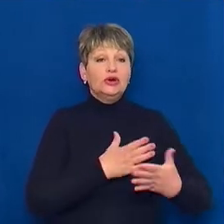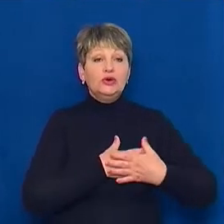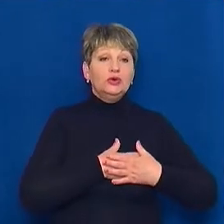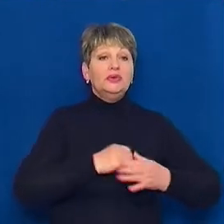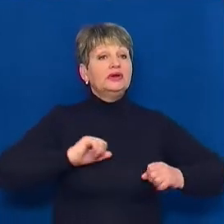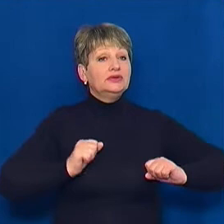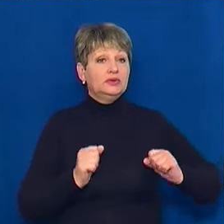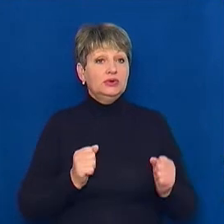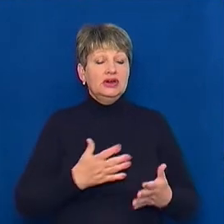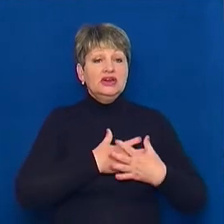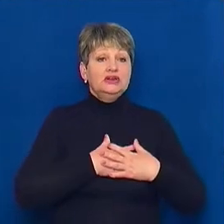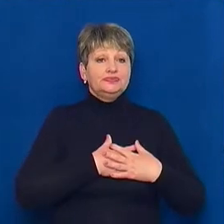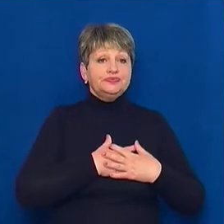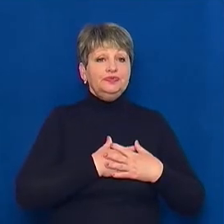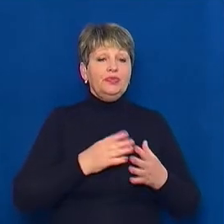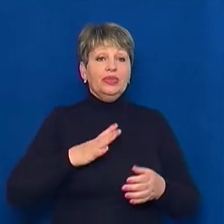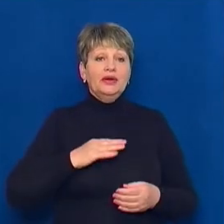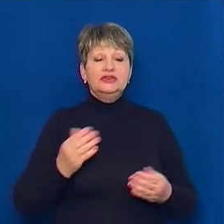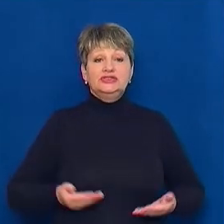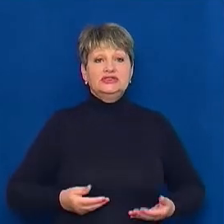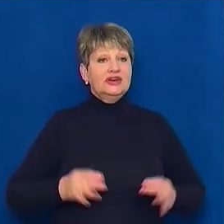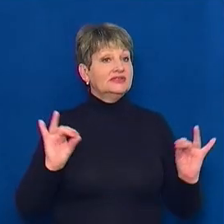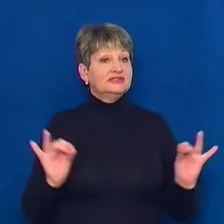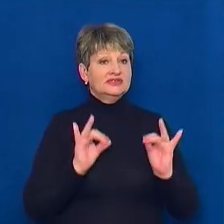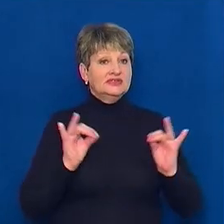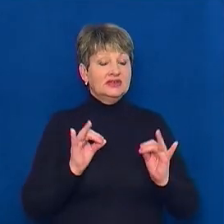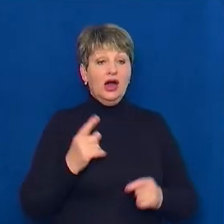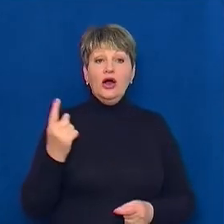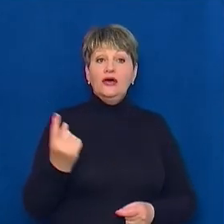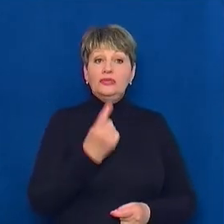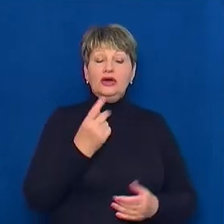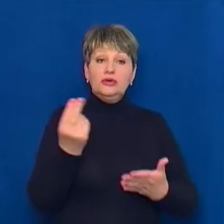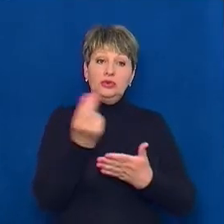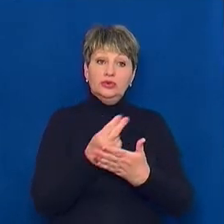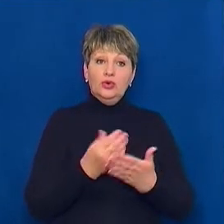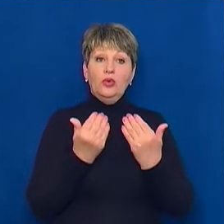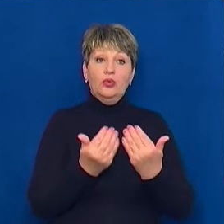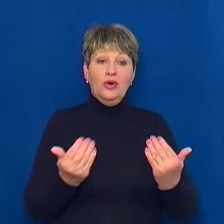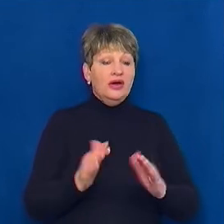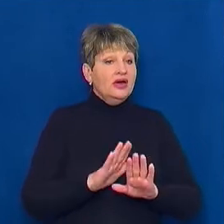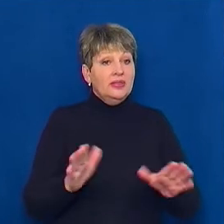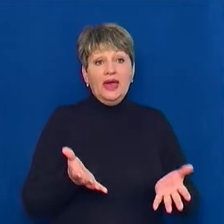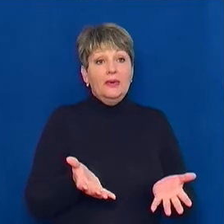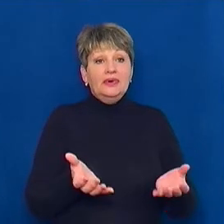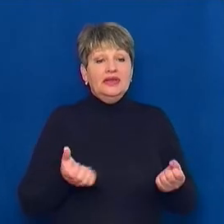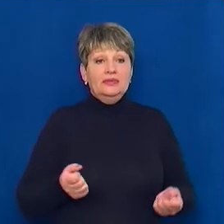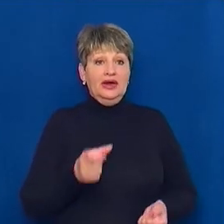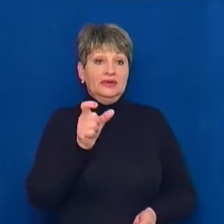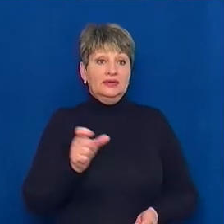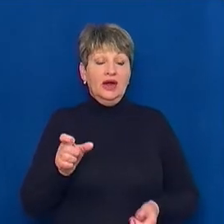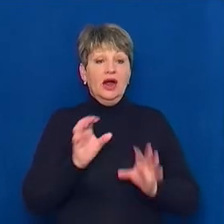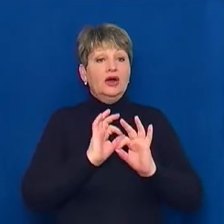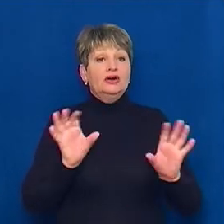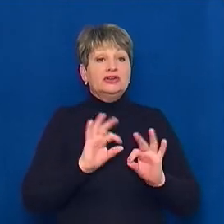один одного. Життя в них було цікаве, яскраве. Вперше художній музей не приймає відвідувачів під час акції «Ніч у музеї», розповідає